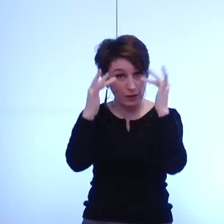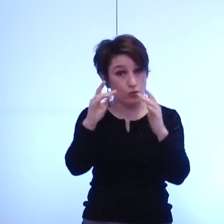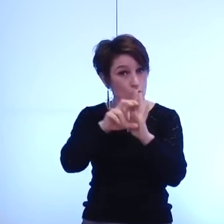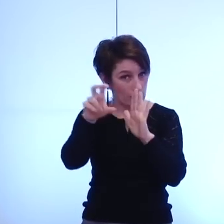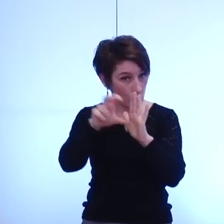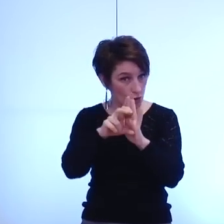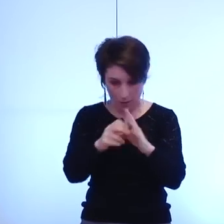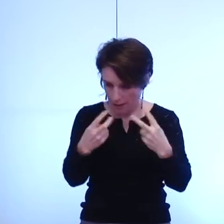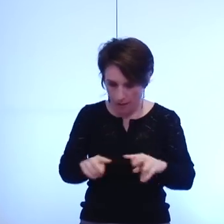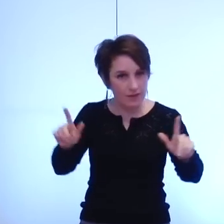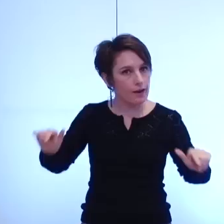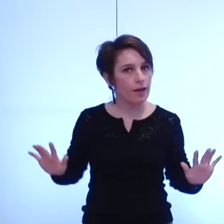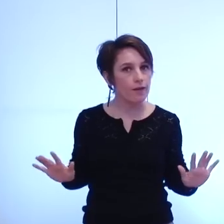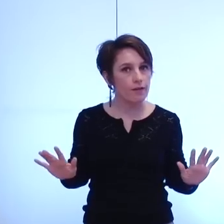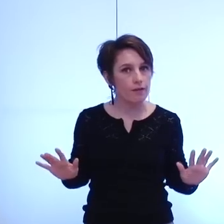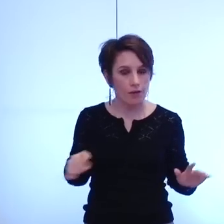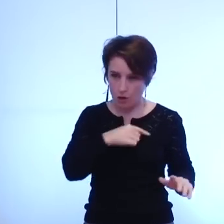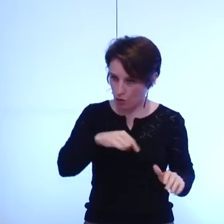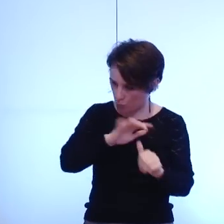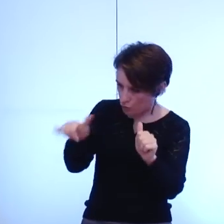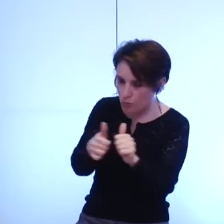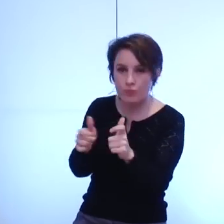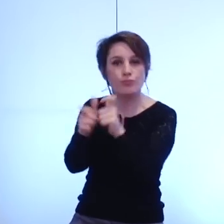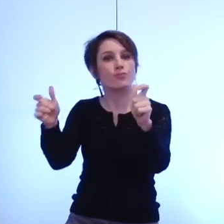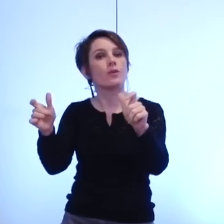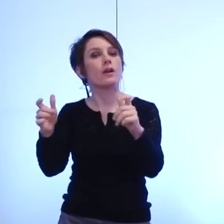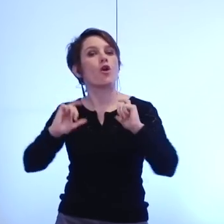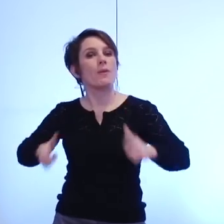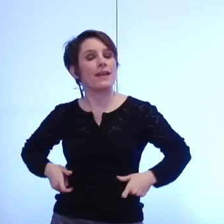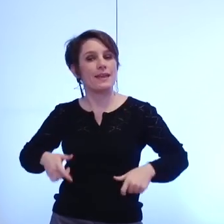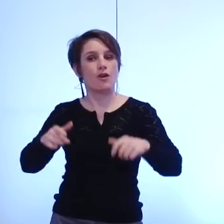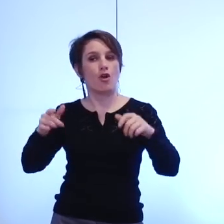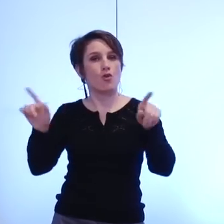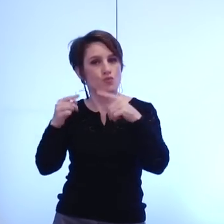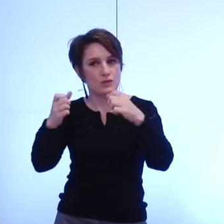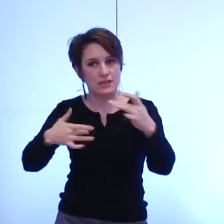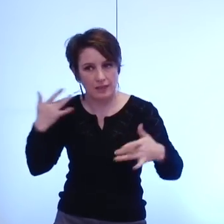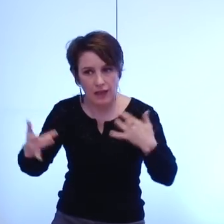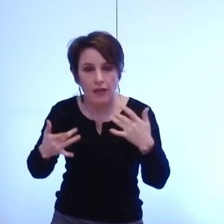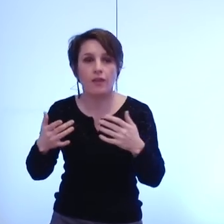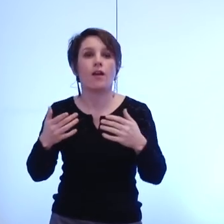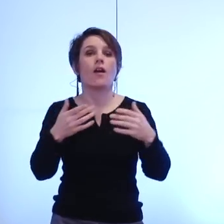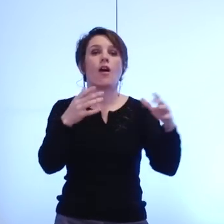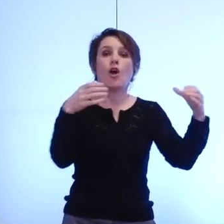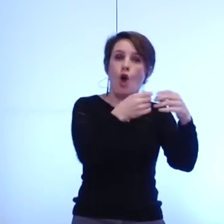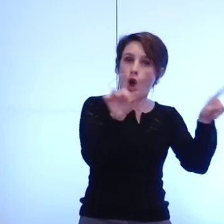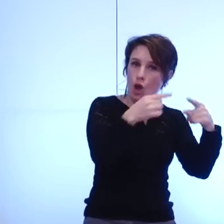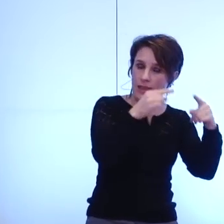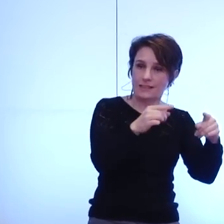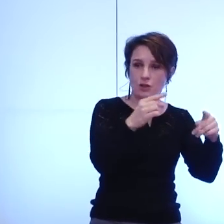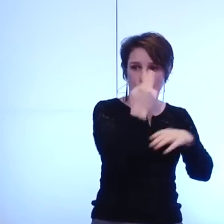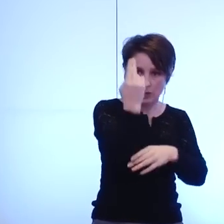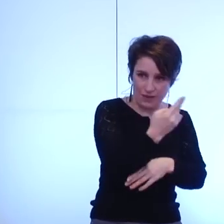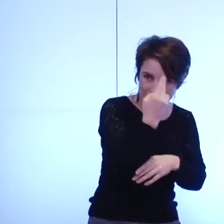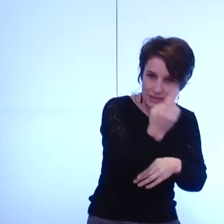présente notamment au comté du conservatoire notamment au comté des deux orchestres universitaires de la maison de la culture de l